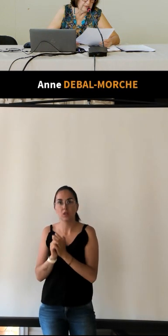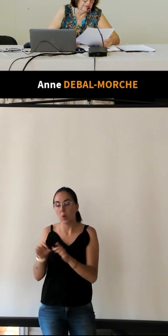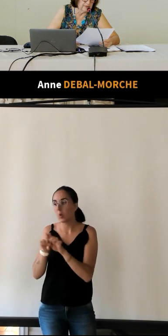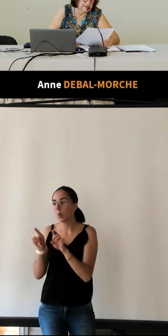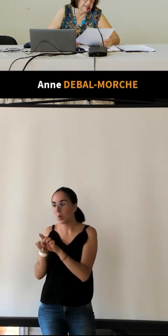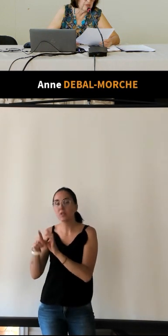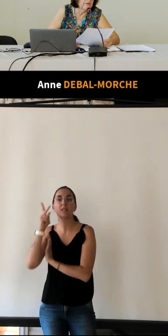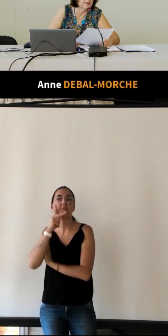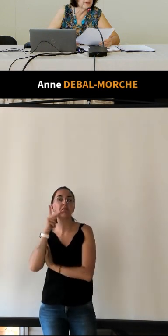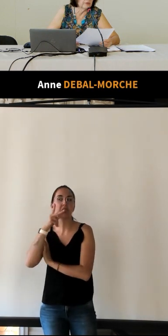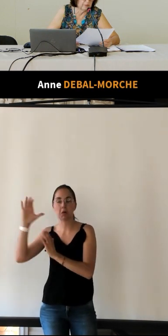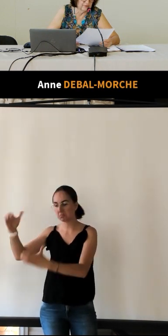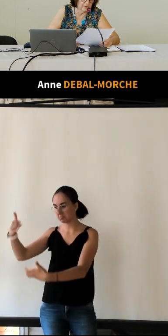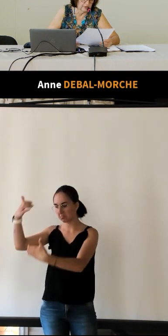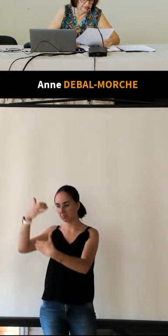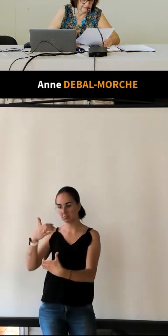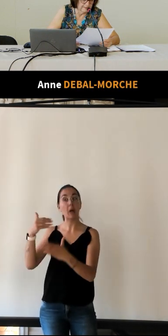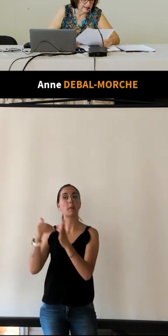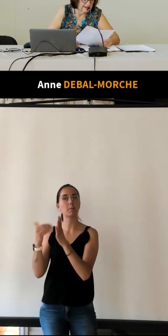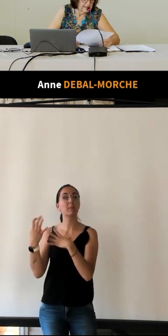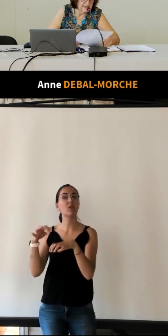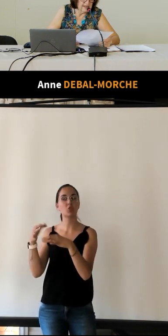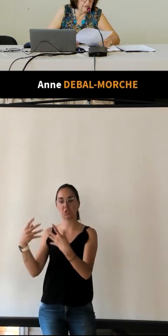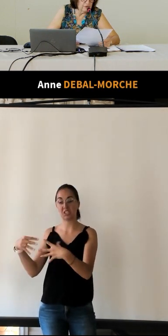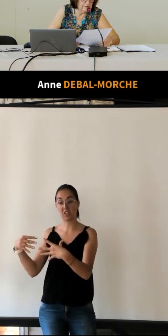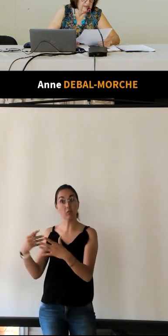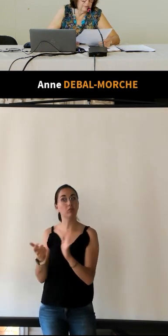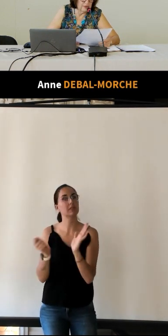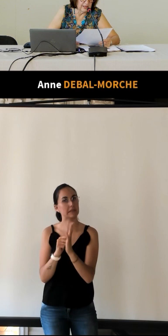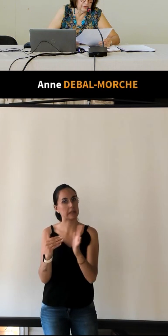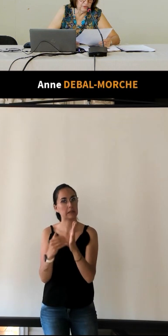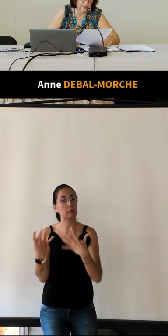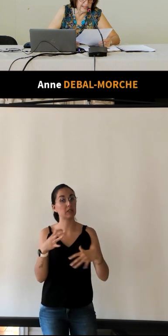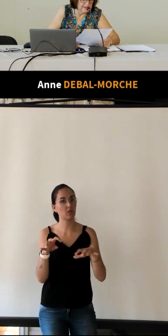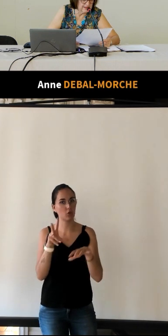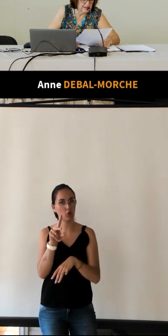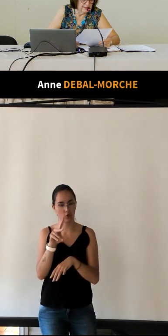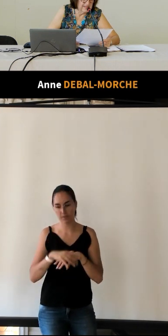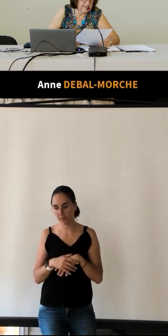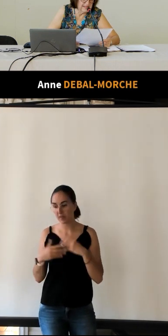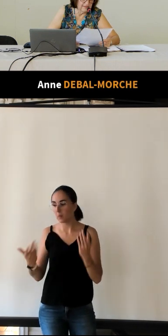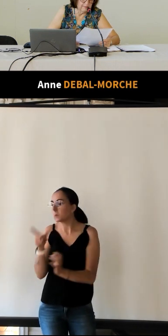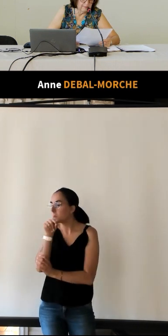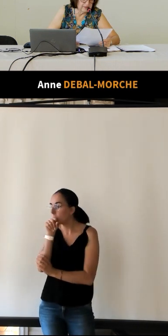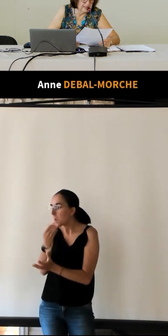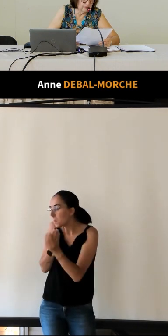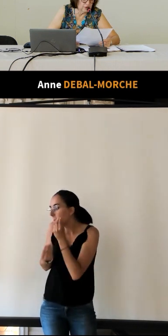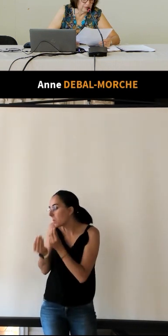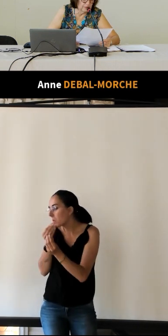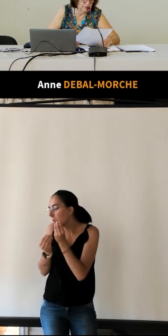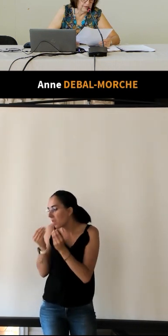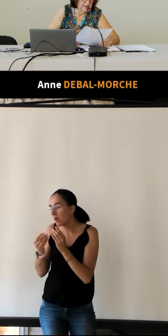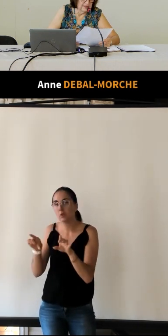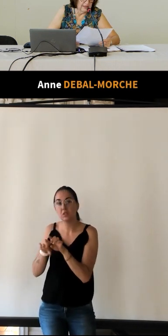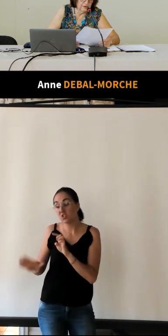-corbon 1919 on est en 1930 savourons cette poularde de bresse si savamment piquée de